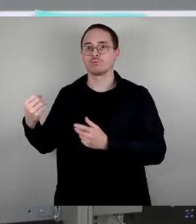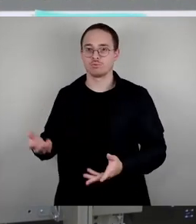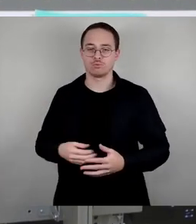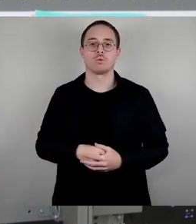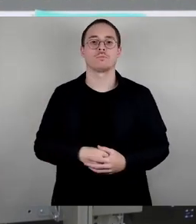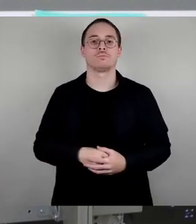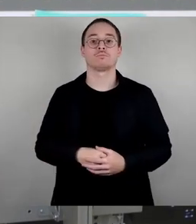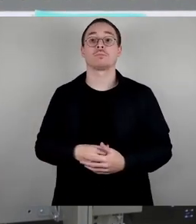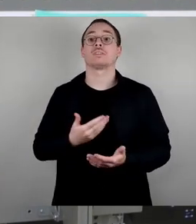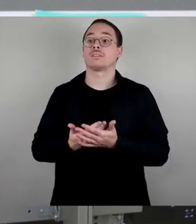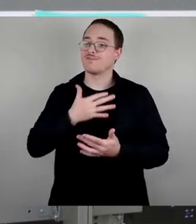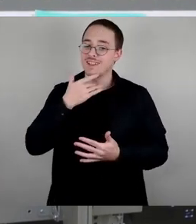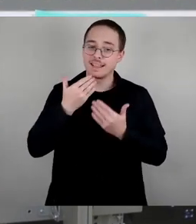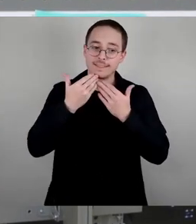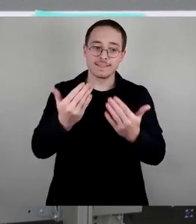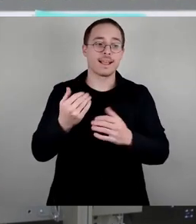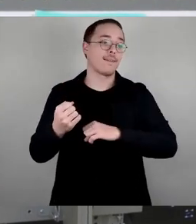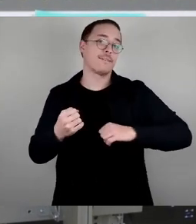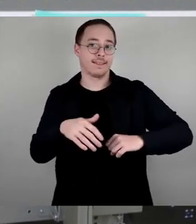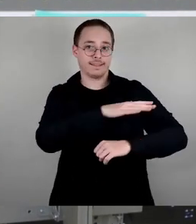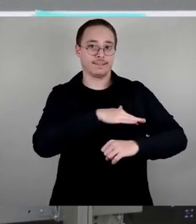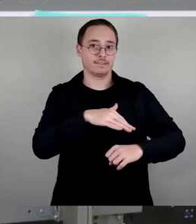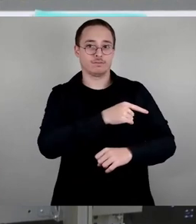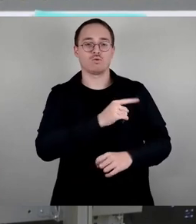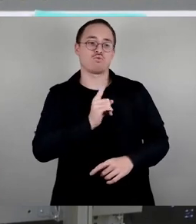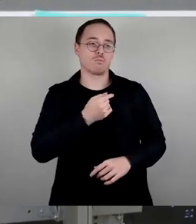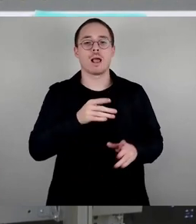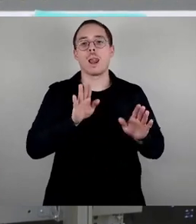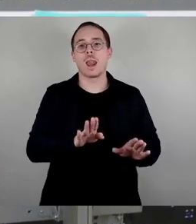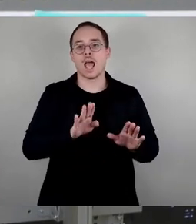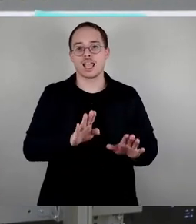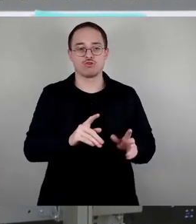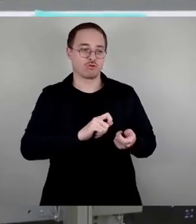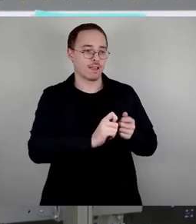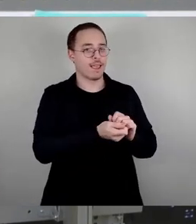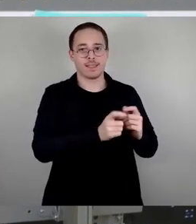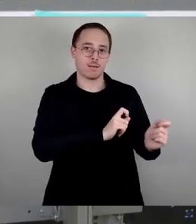Tagesordnung steht und nur in leicht geänderter Ausführung diesmal zum guten Abschluss kommt.